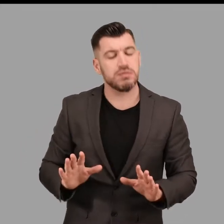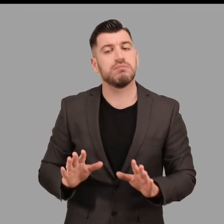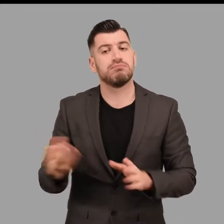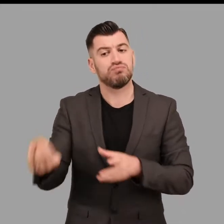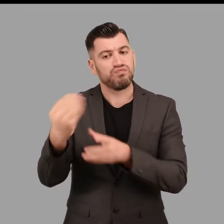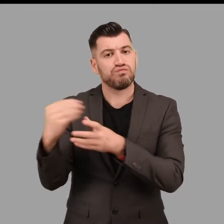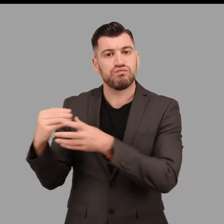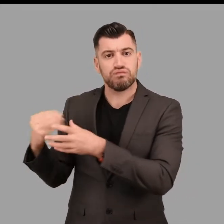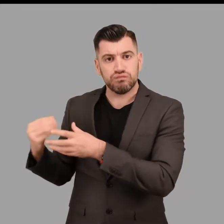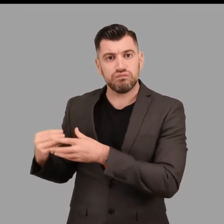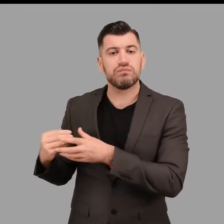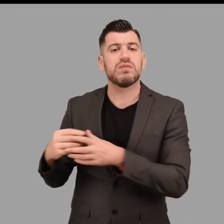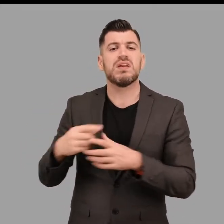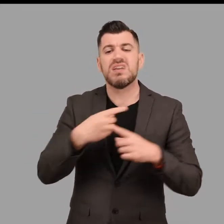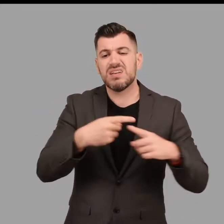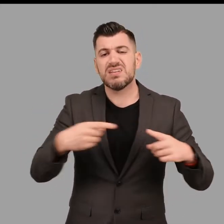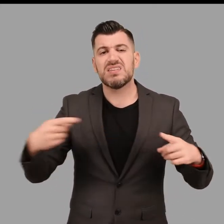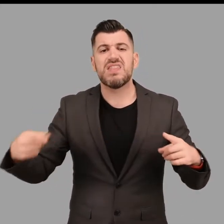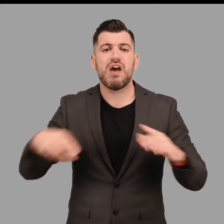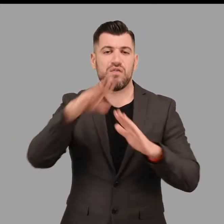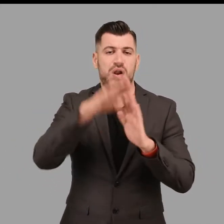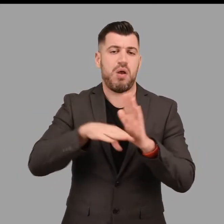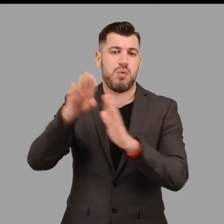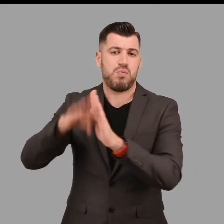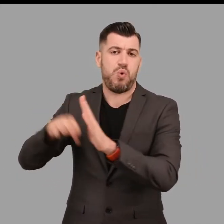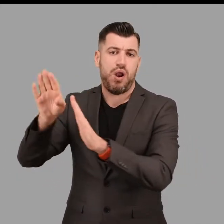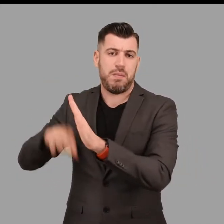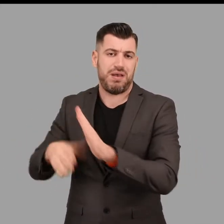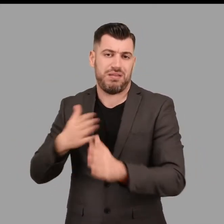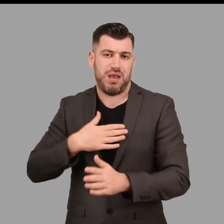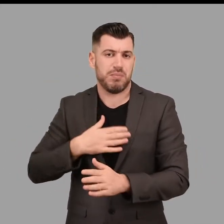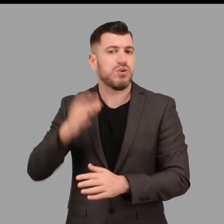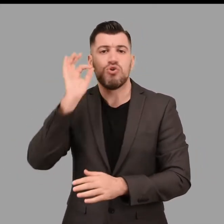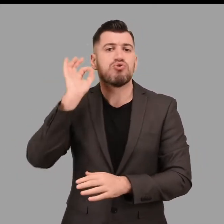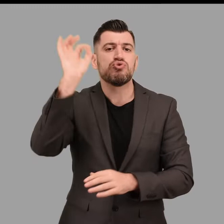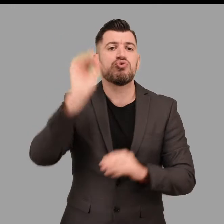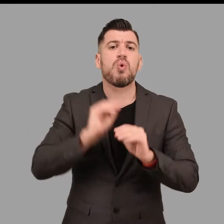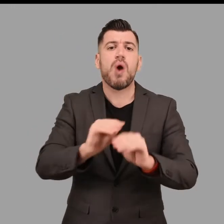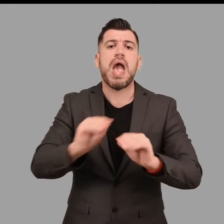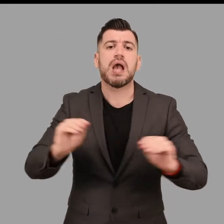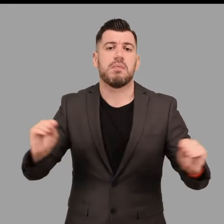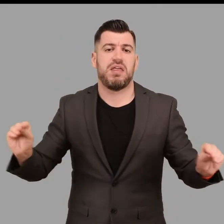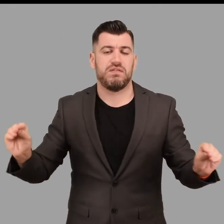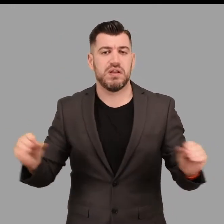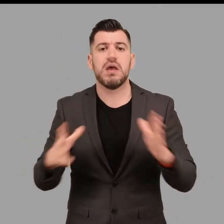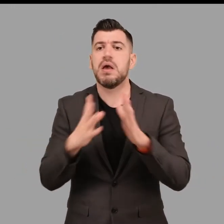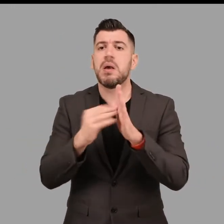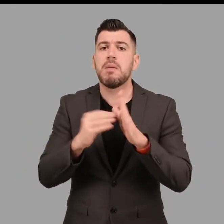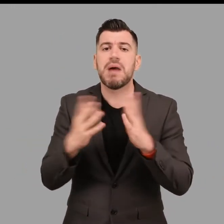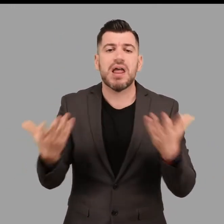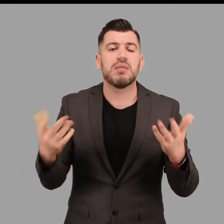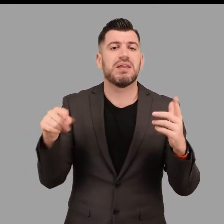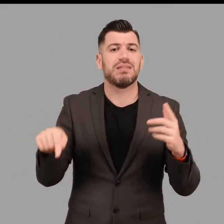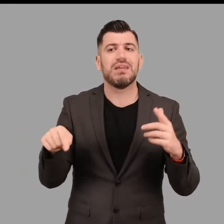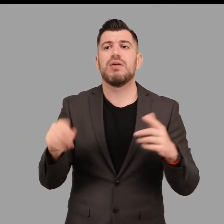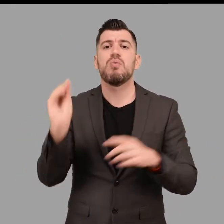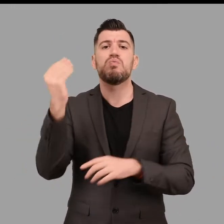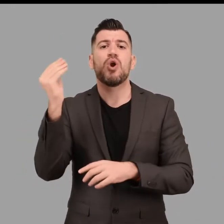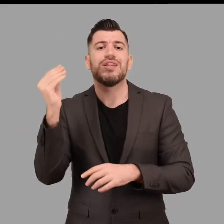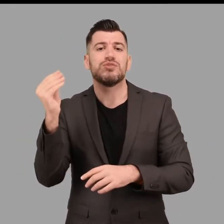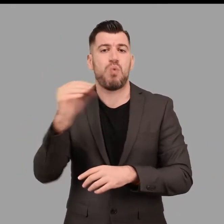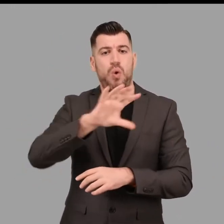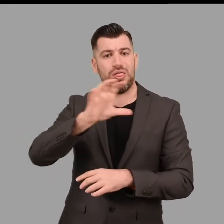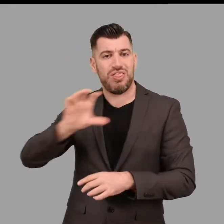τόσο στα μόνιμα όσο και στα περιοδικού χαρακτήρα εκπαιδευτικά προγράμματα όπως αυτό του νοηθικού πολιτισμού στη Θεσσαλία ή τα